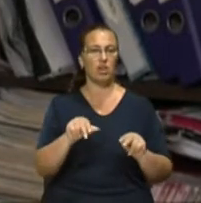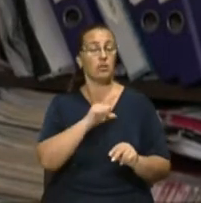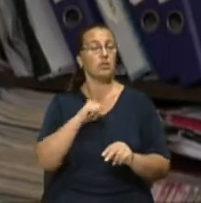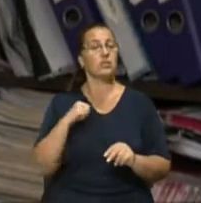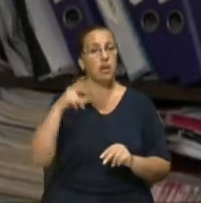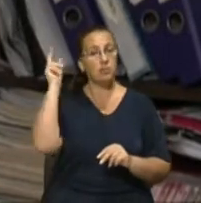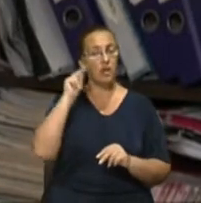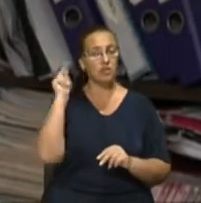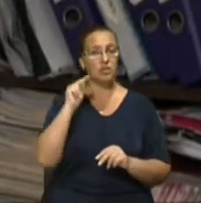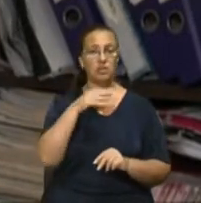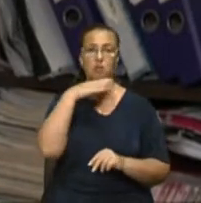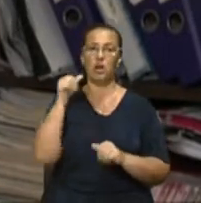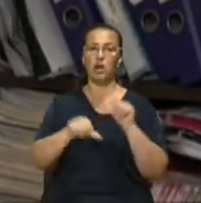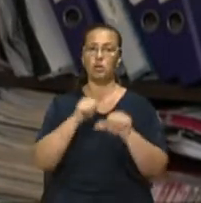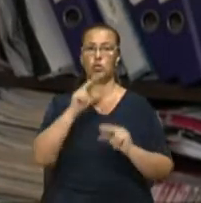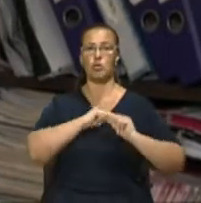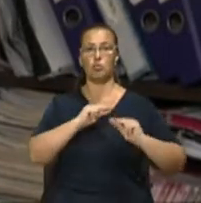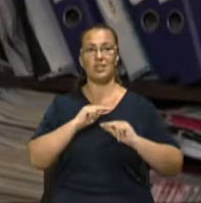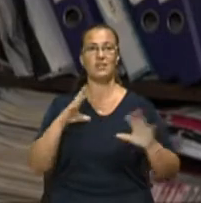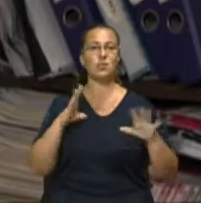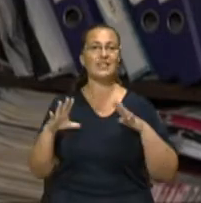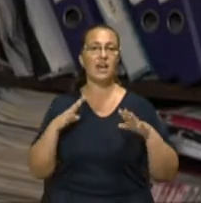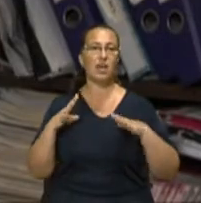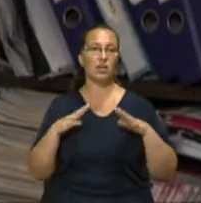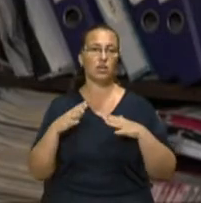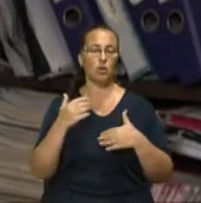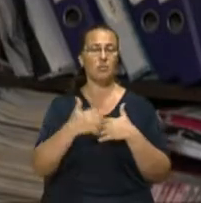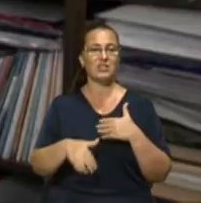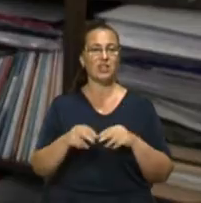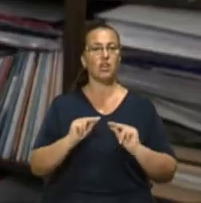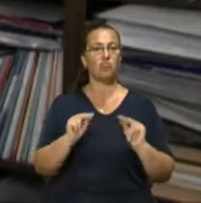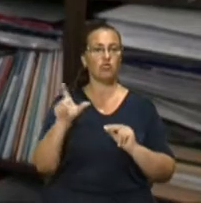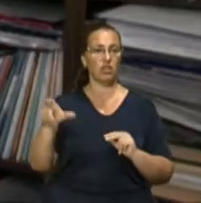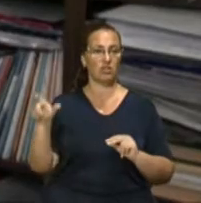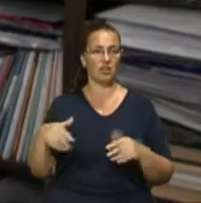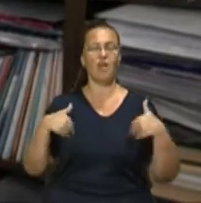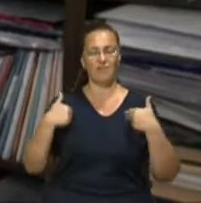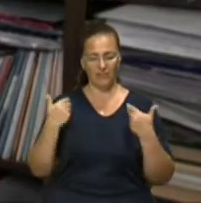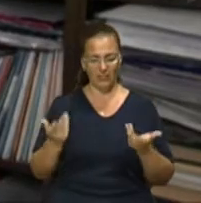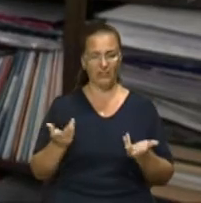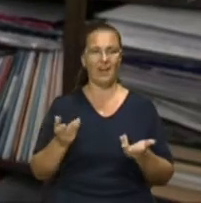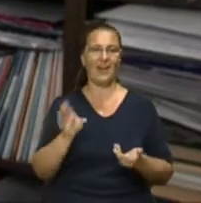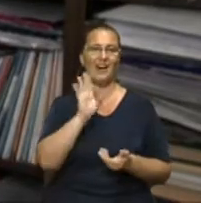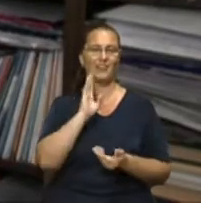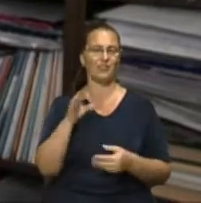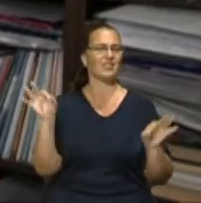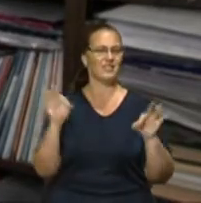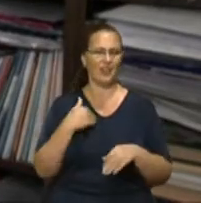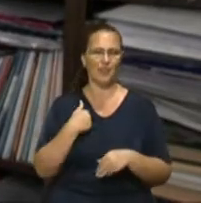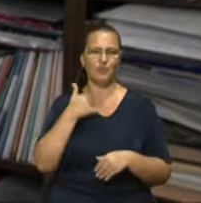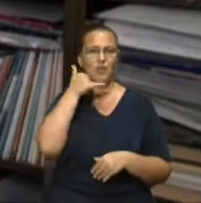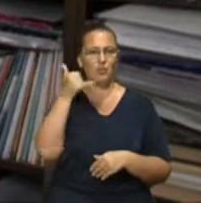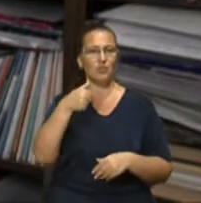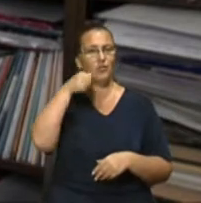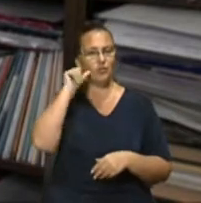вчиться. Багато років працює тренером серед вчителів. Вітали вчительку, я їй одразу подзвонила і вчора на